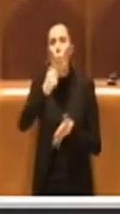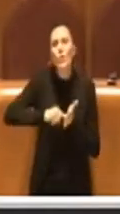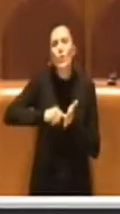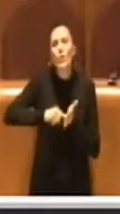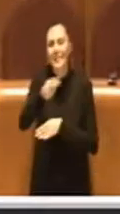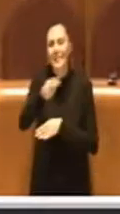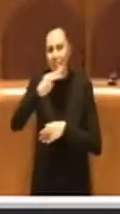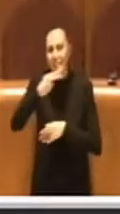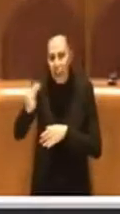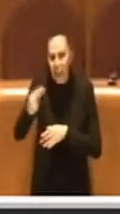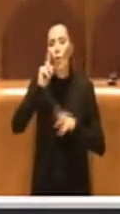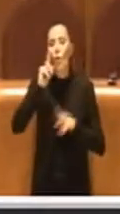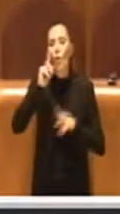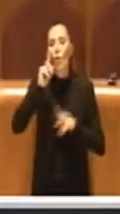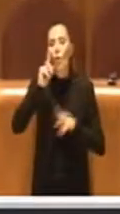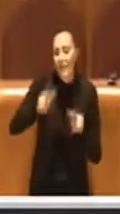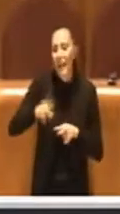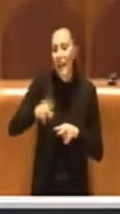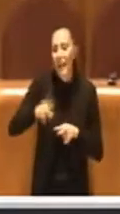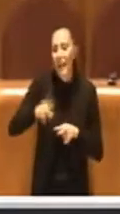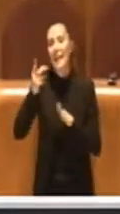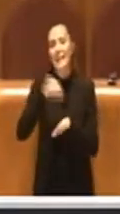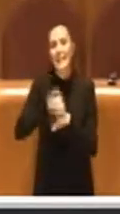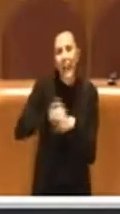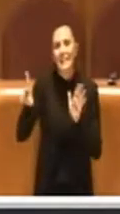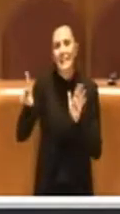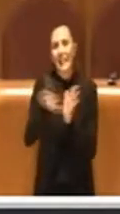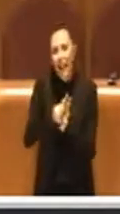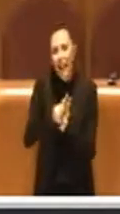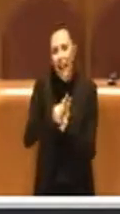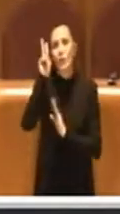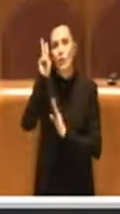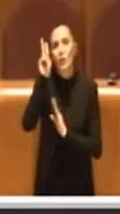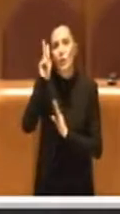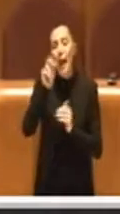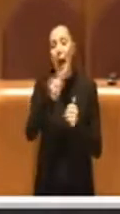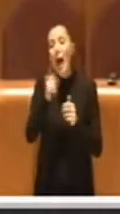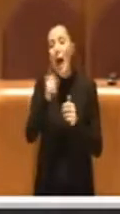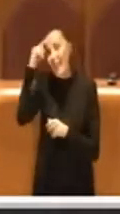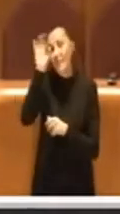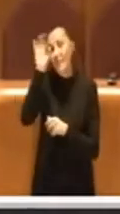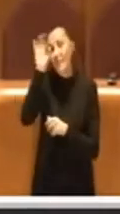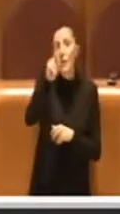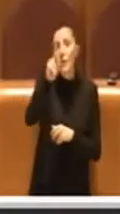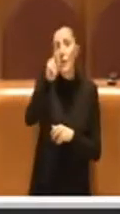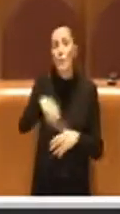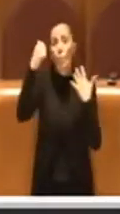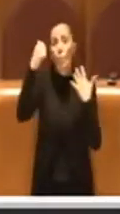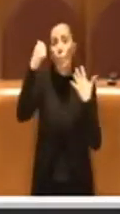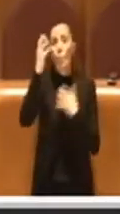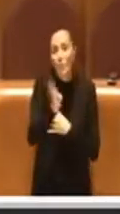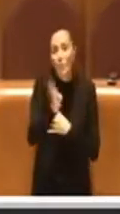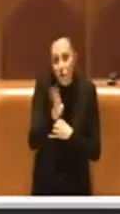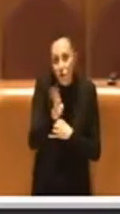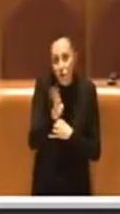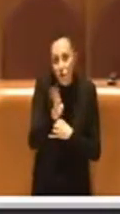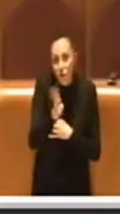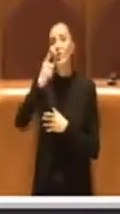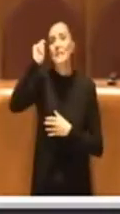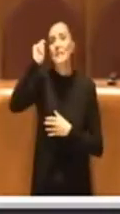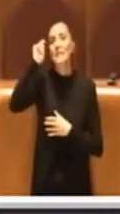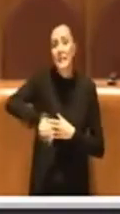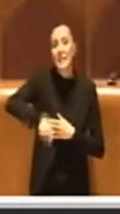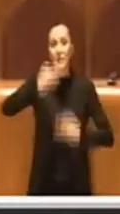con rivalutazione monetaria e interessi legali per 2014, anno 2014, in cui una sentenza del Tribunale condanna risarcimento